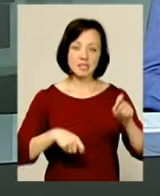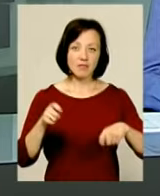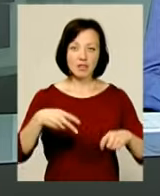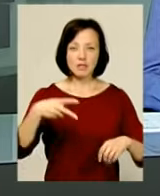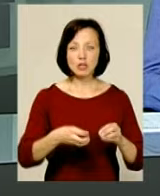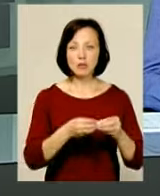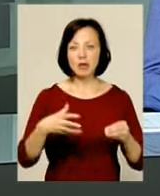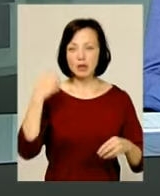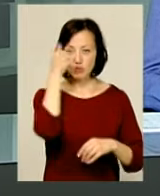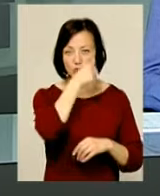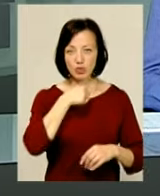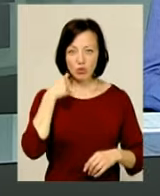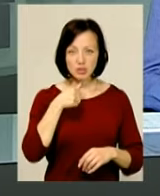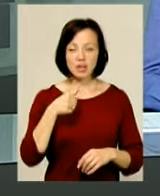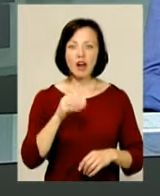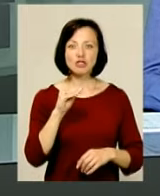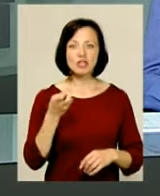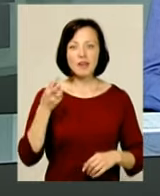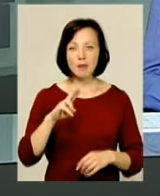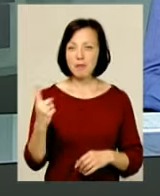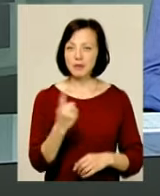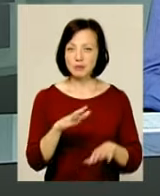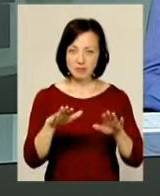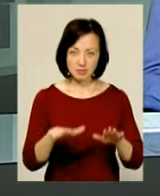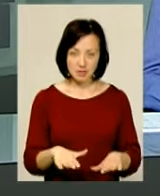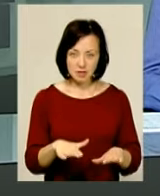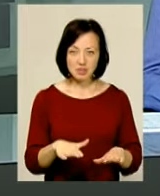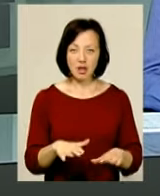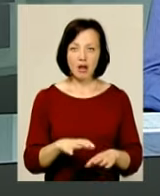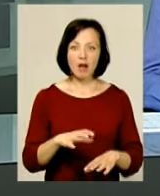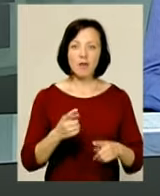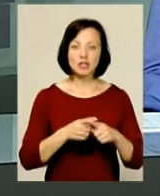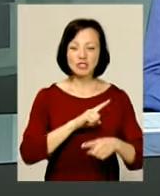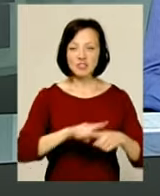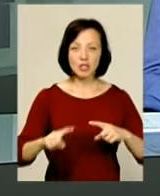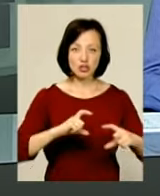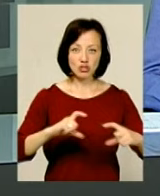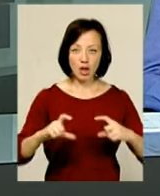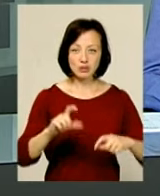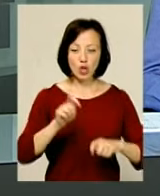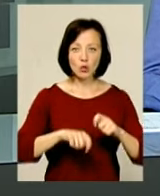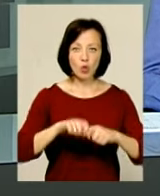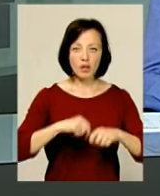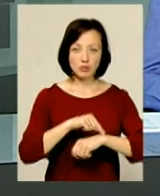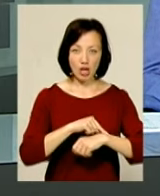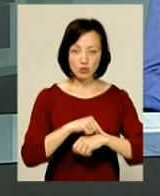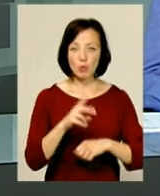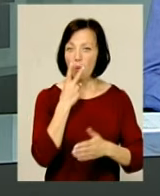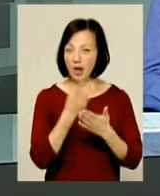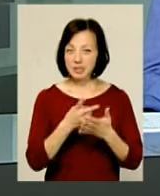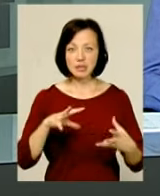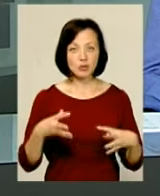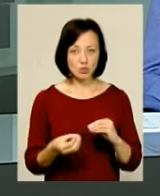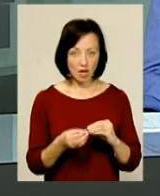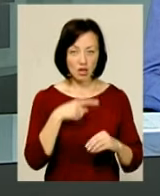у 2015-му на ньому Женя стала першою у баліці швидких шахах із контролем часу. Аби показати